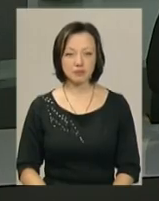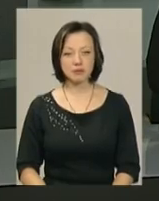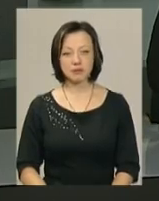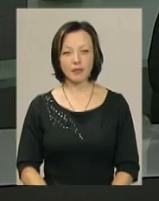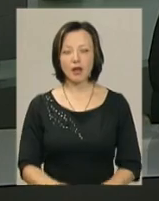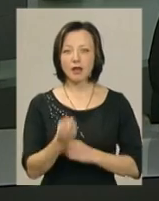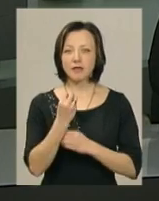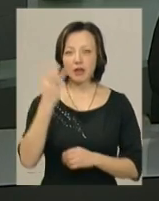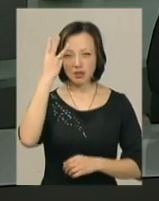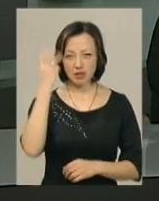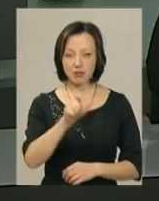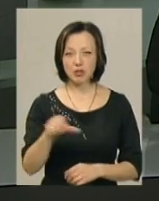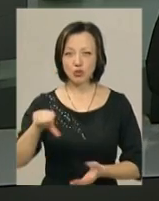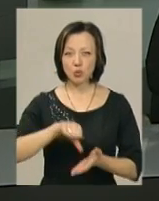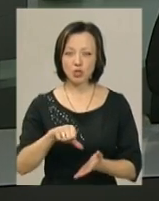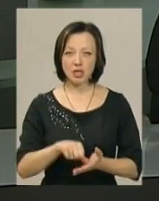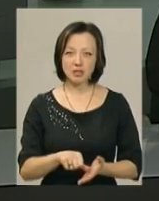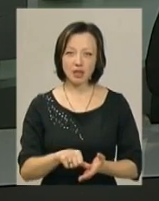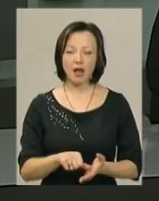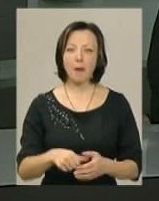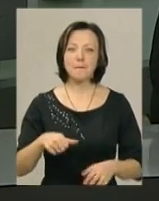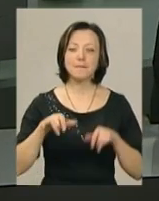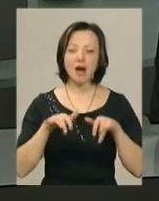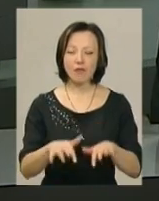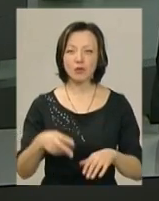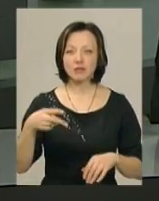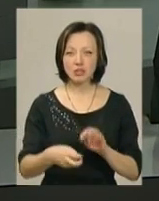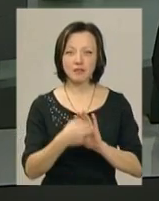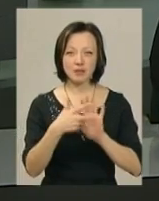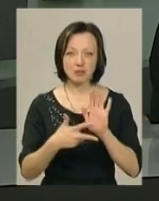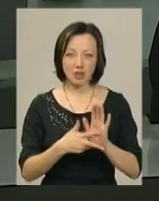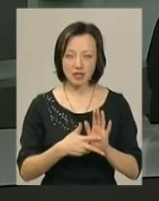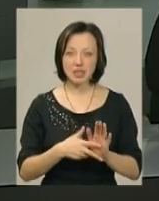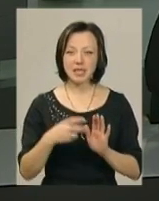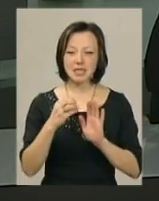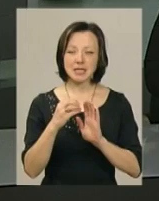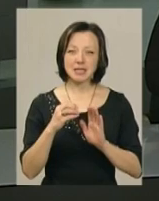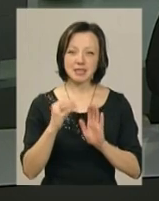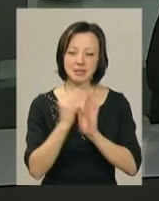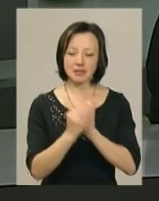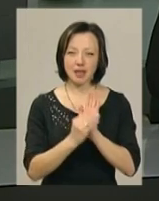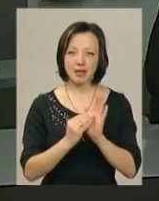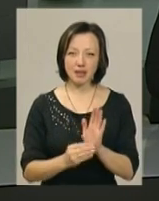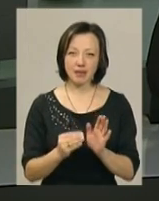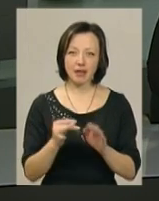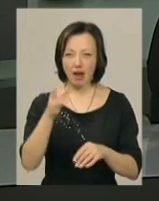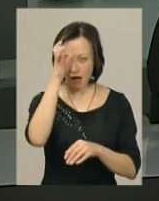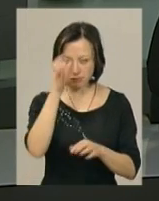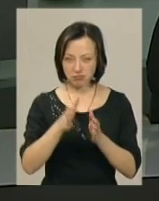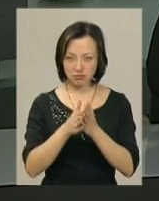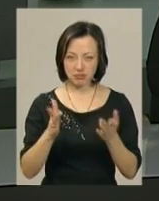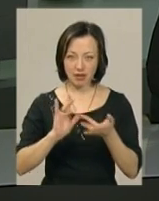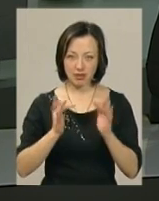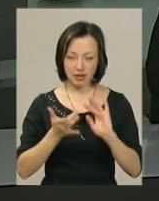12 хмельничан стали учасниками «Вікі марафону-2018». Статті для вільної енциклопедії створювали в обласній